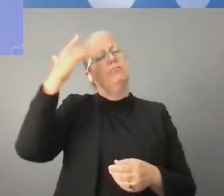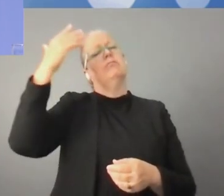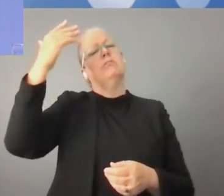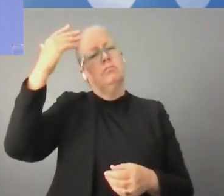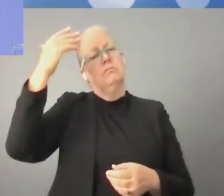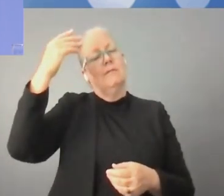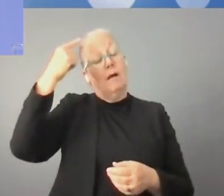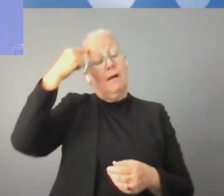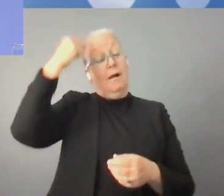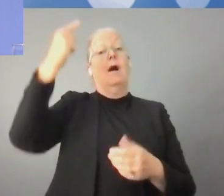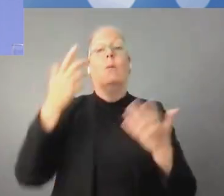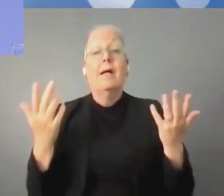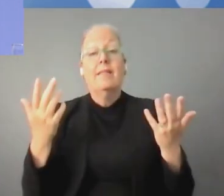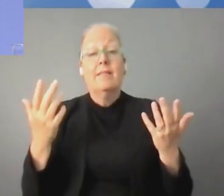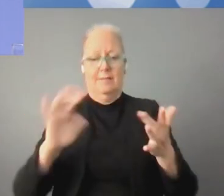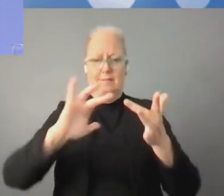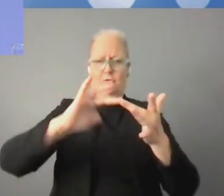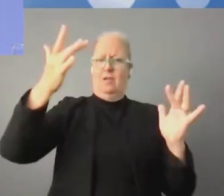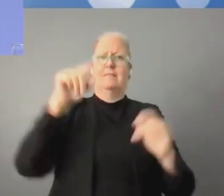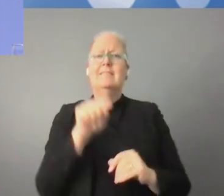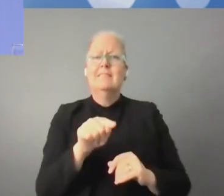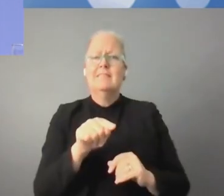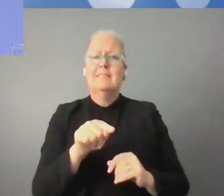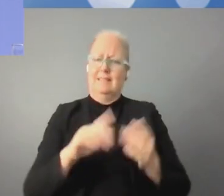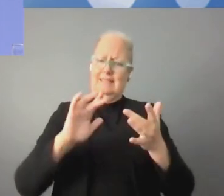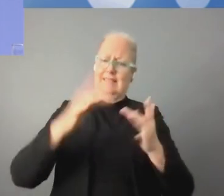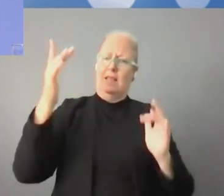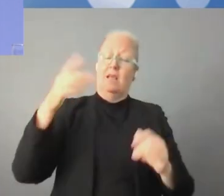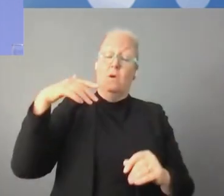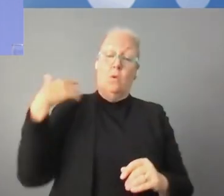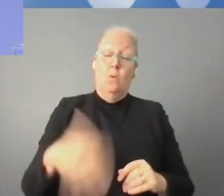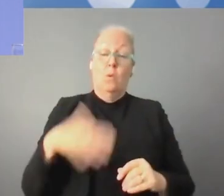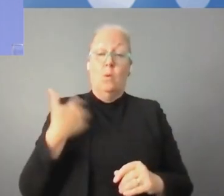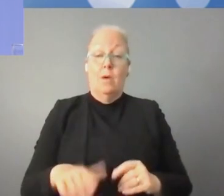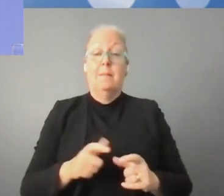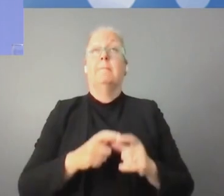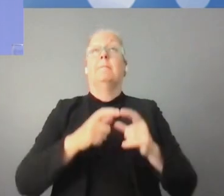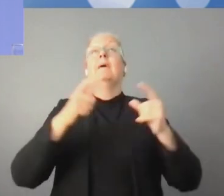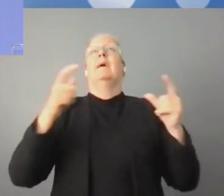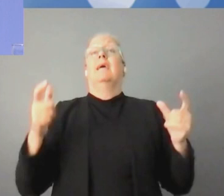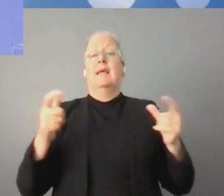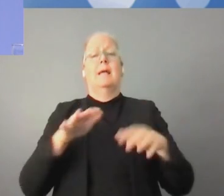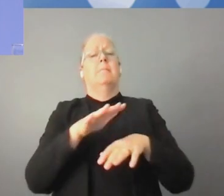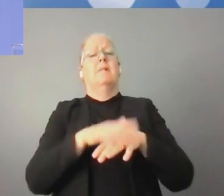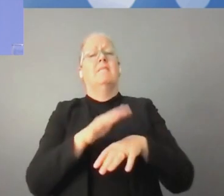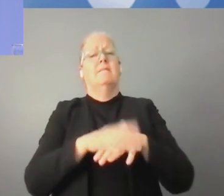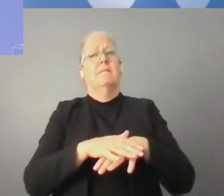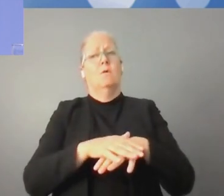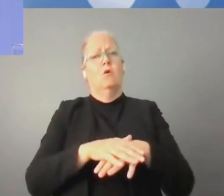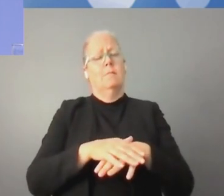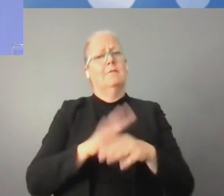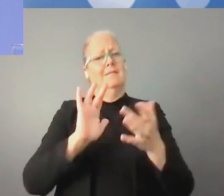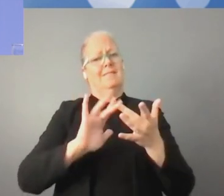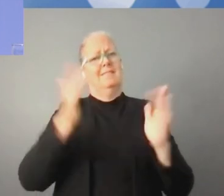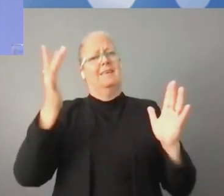وخلق أكبر منصة بالتاريخ لتبادل الثقافات والحضارات والتنمية